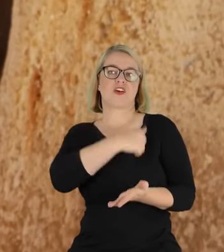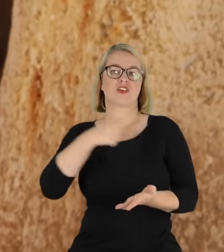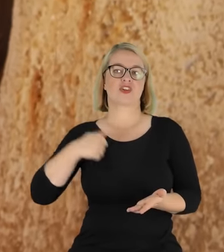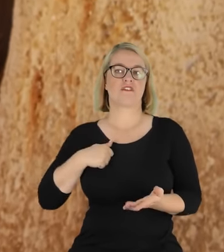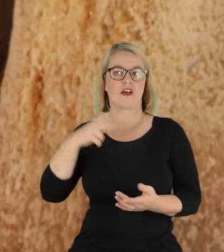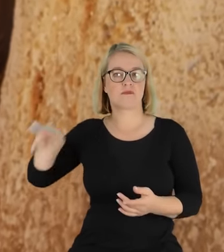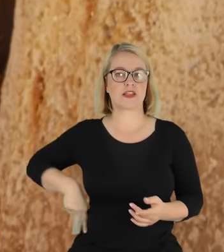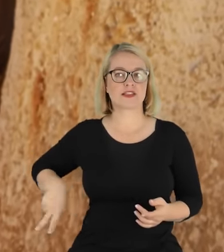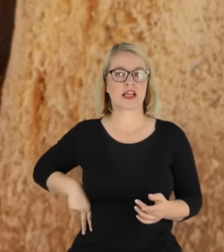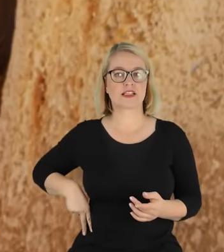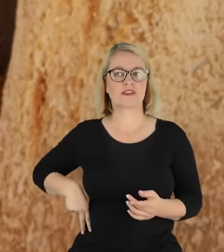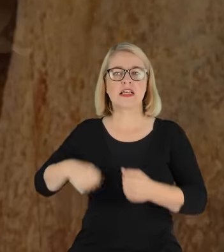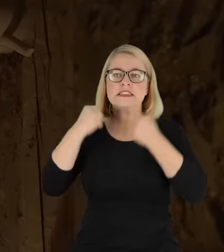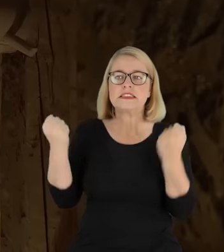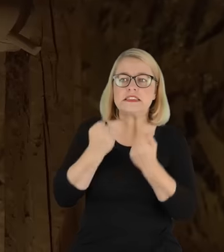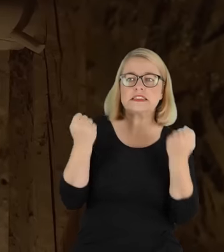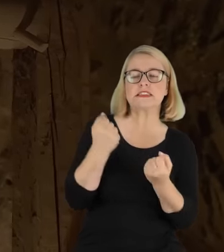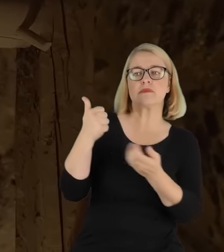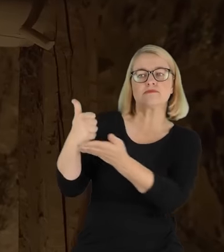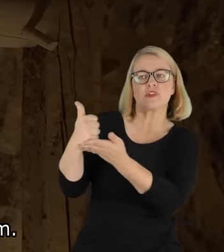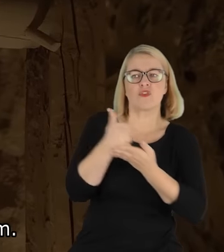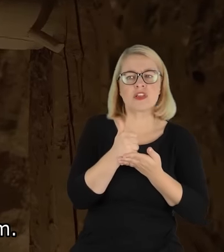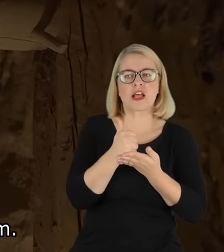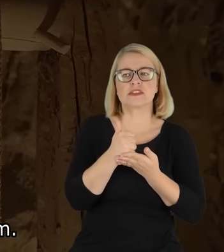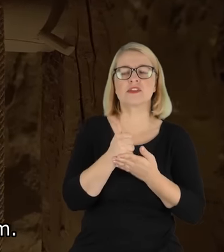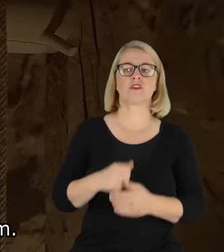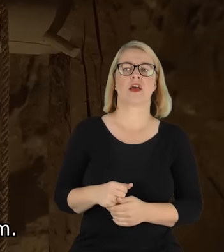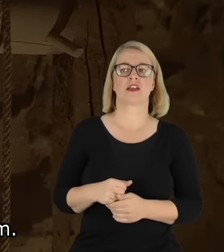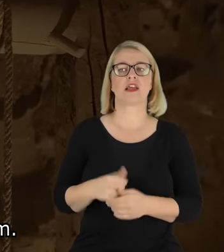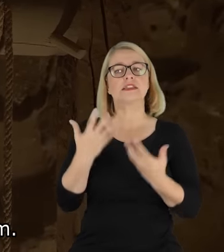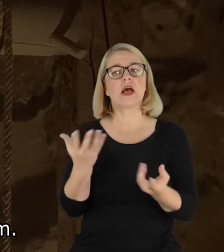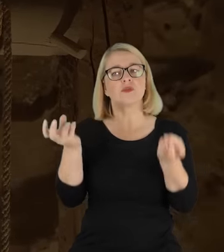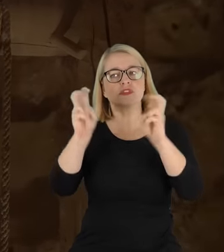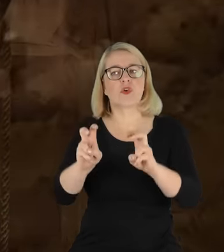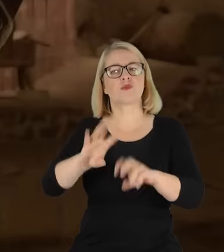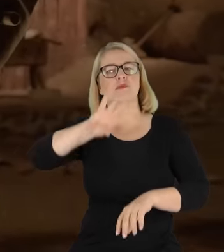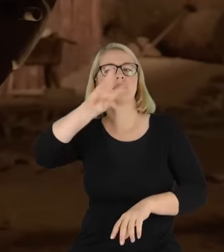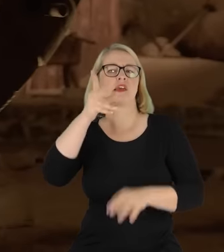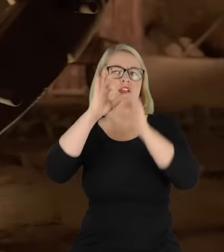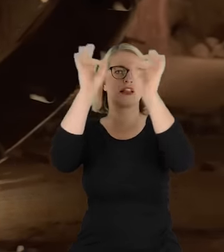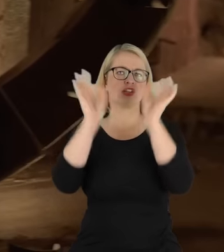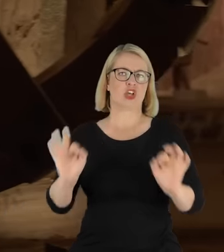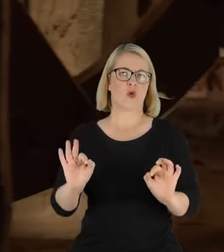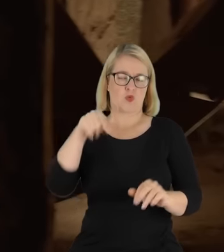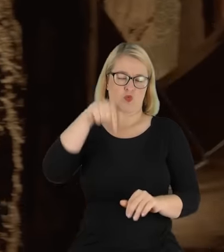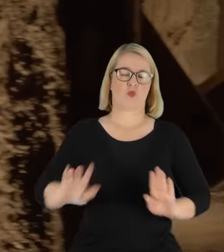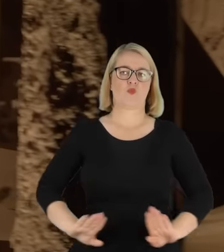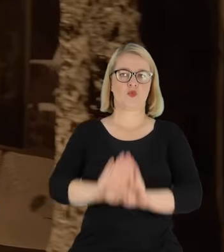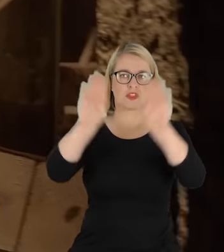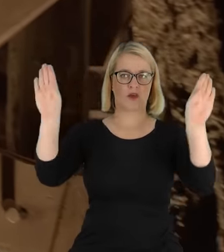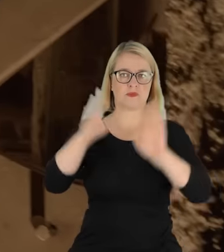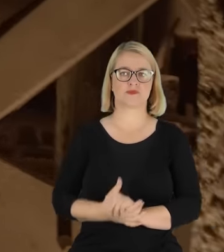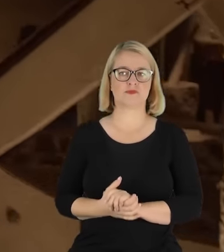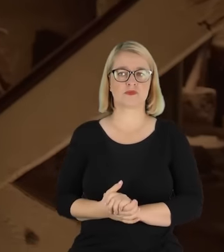Pozyskiwał środki jak mógł, żeby stworzyć to piękne dzieło, którym jest to podziemne muzeum. Prof. Długosz